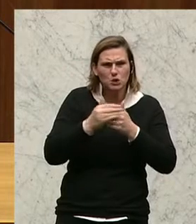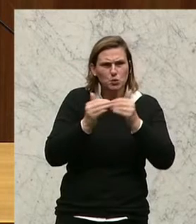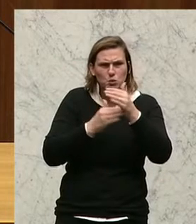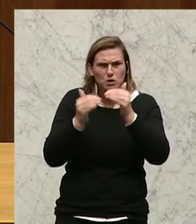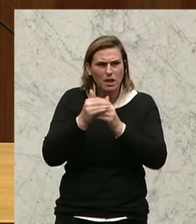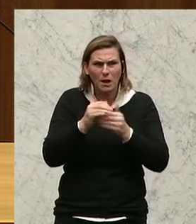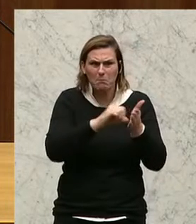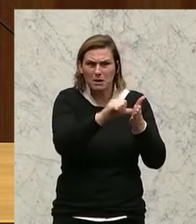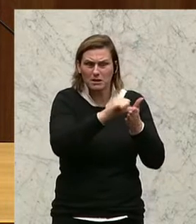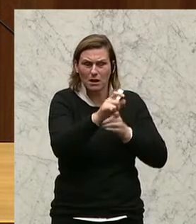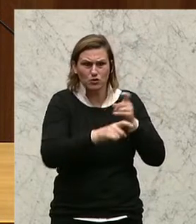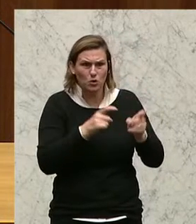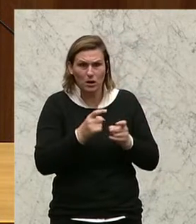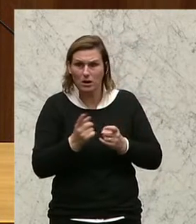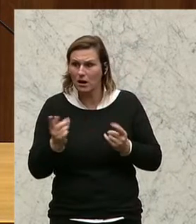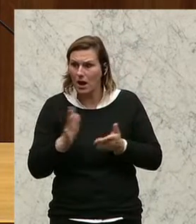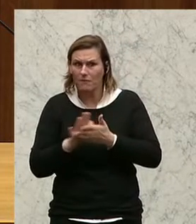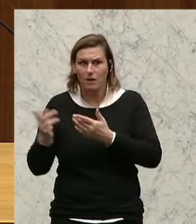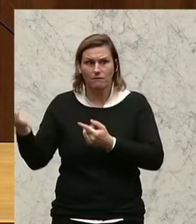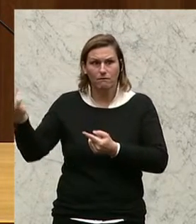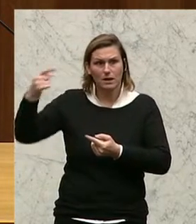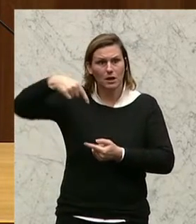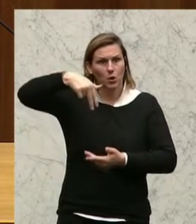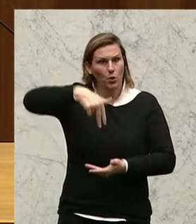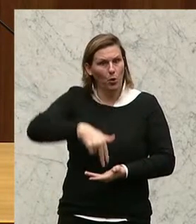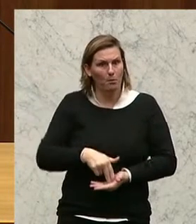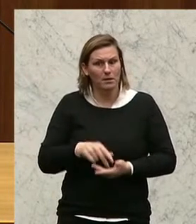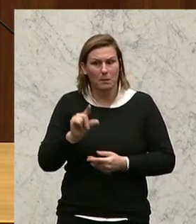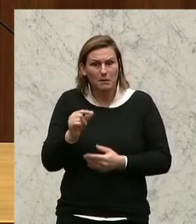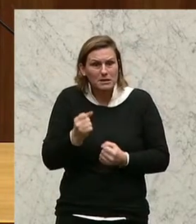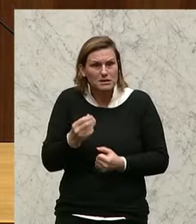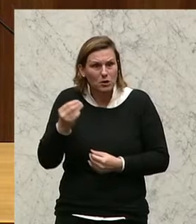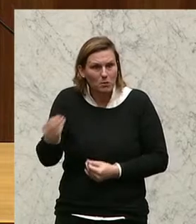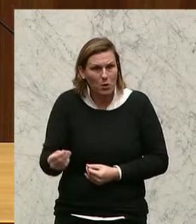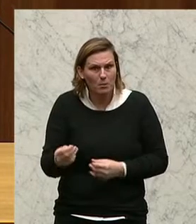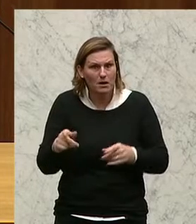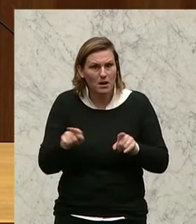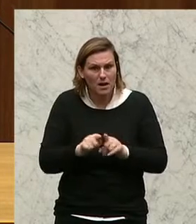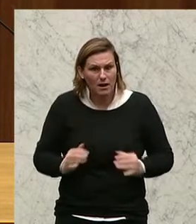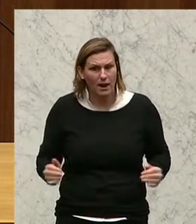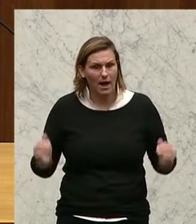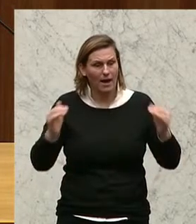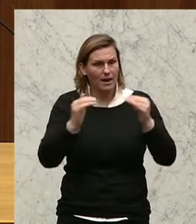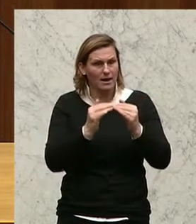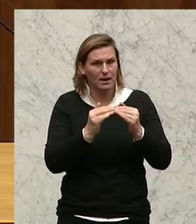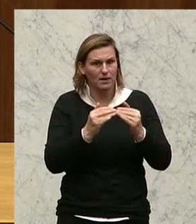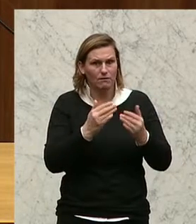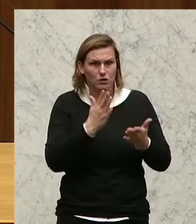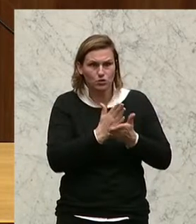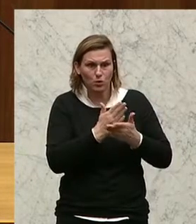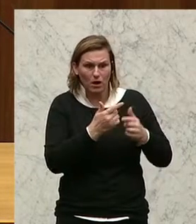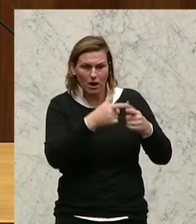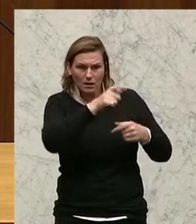einbezahlt haben, hierher kommen und hier die Mindestsicherung bekommen und damit nahezu gleich viel, wenn nicht mehr bekommen, als